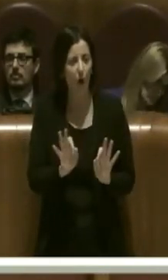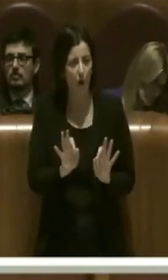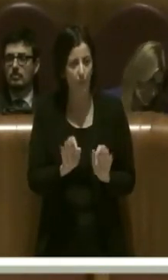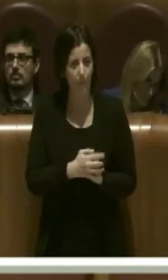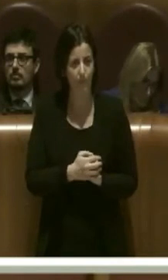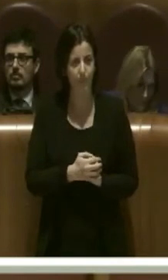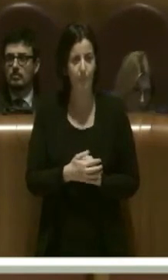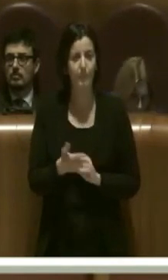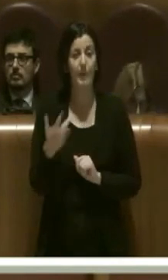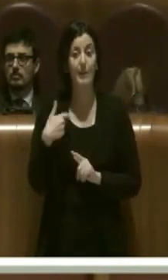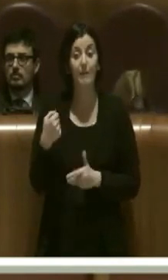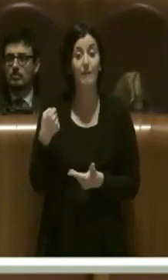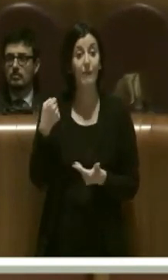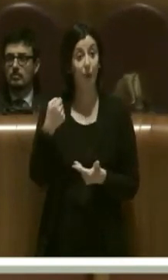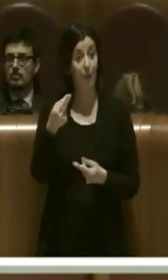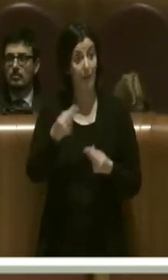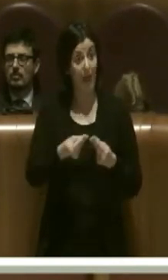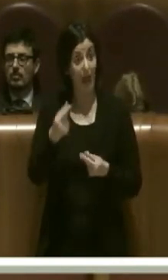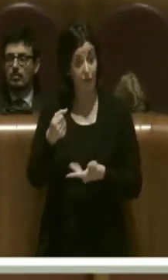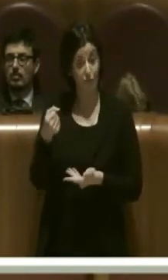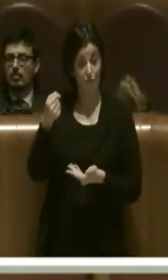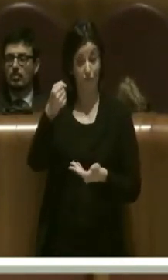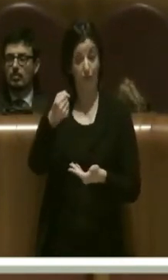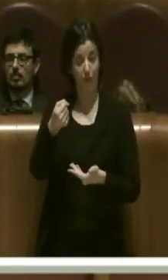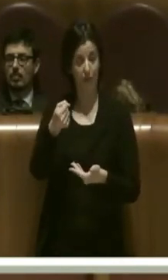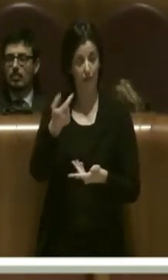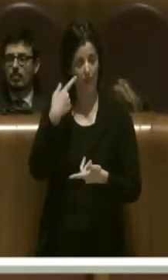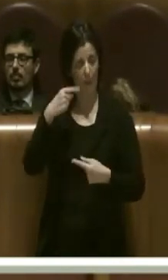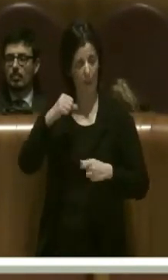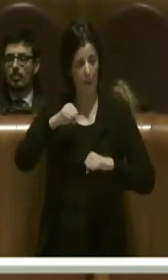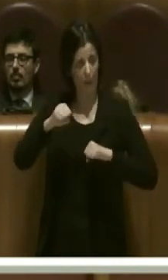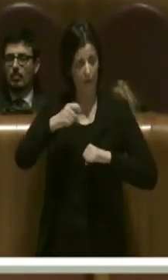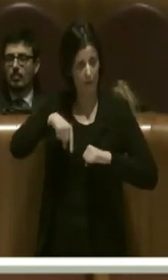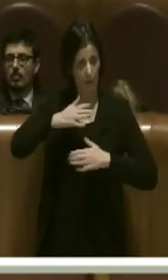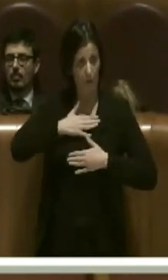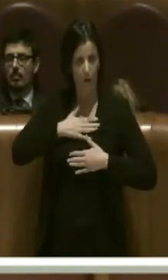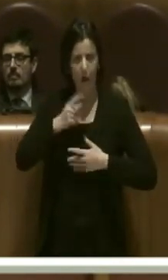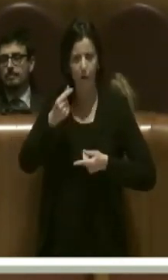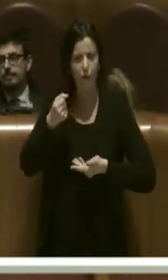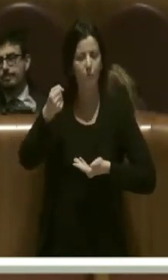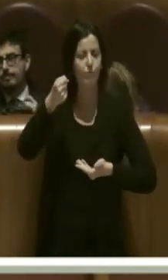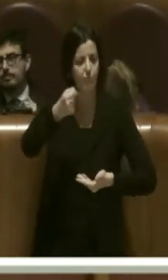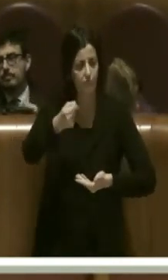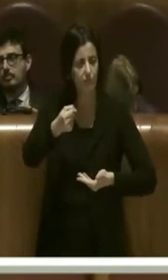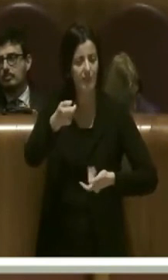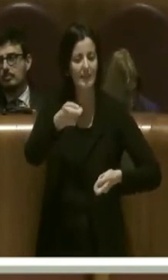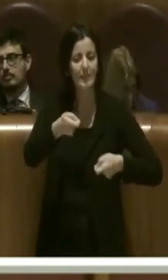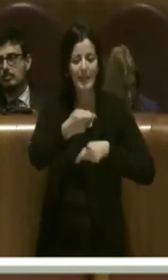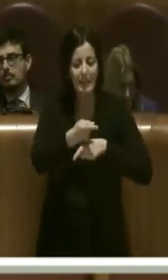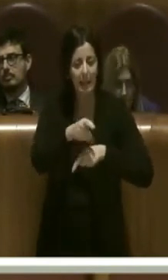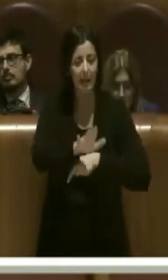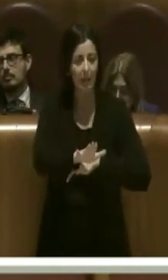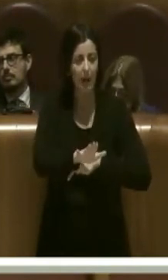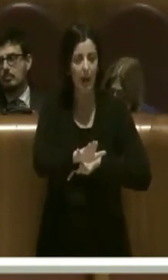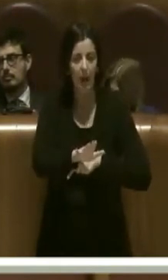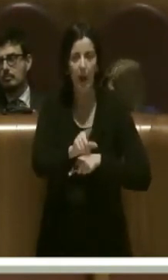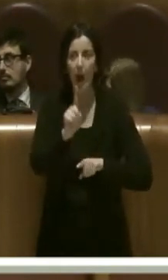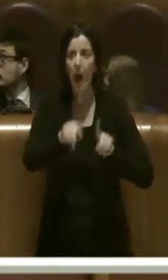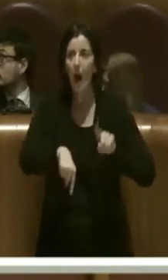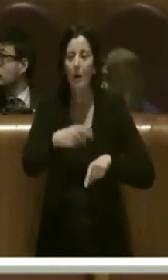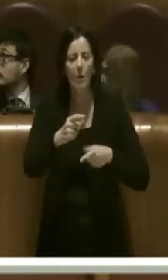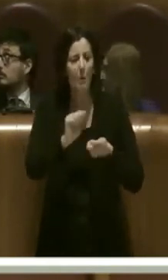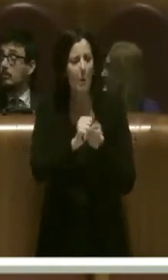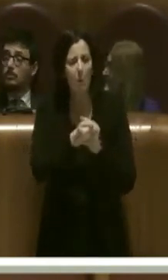messo a bilancio nella nostra consigliatura che dovevano essere spesi. Molti non sono stati riproposti, altri sono stati completamente